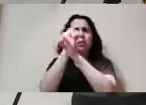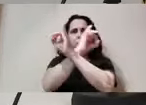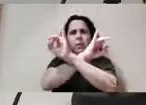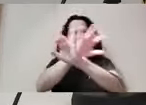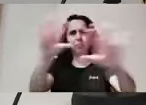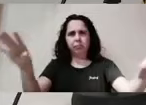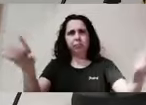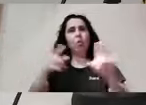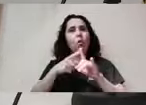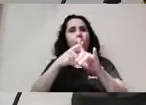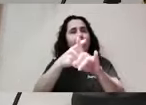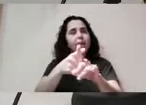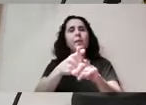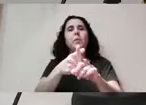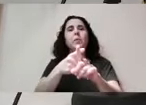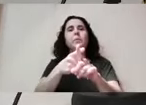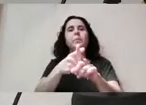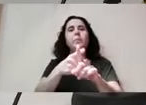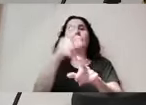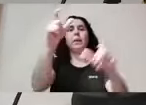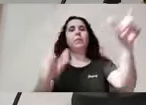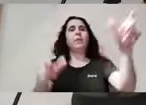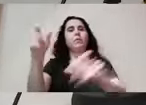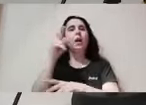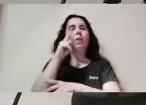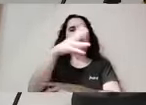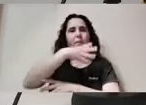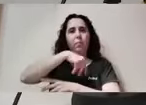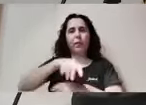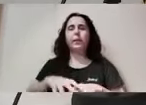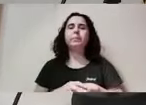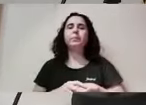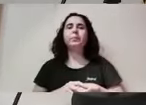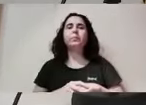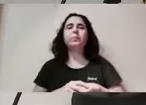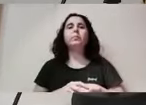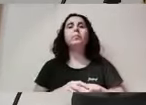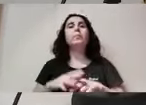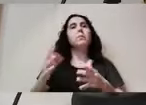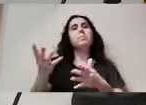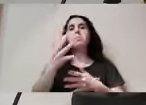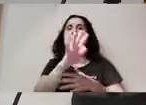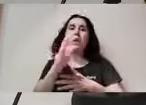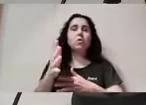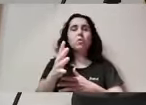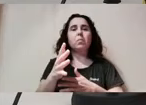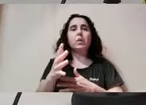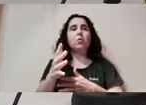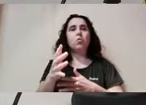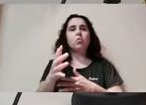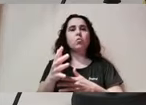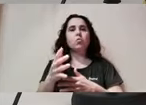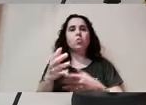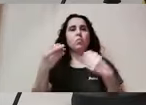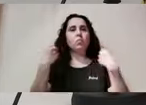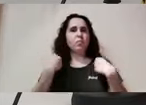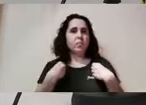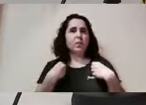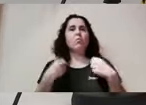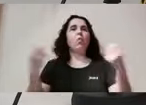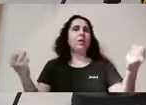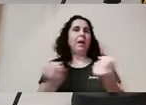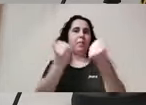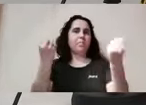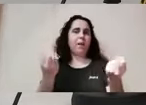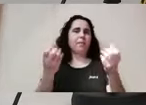per a que arribi, com vols dir, a la ciutadania. Més o menys és en el